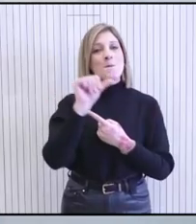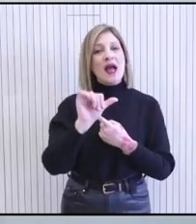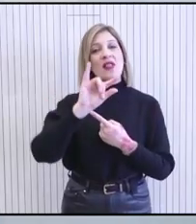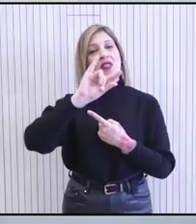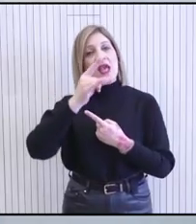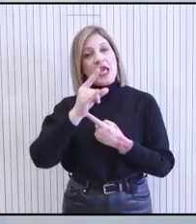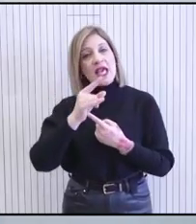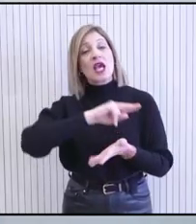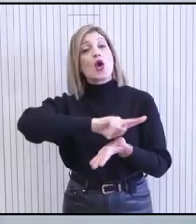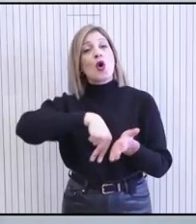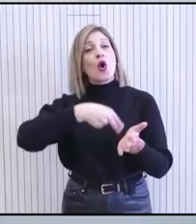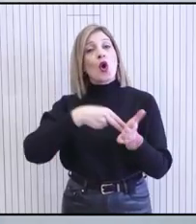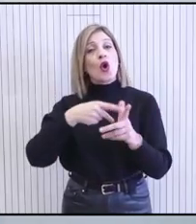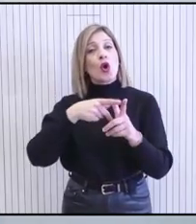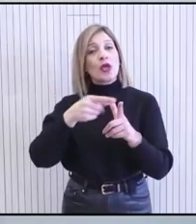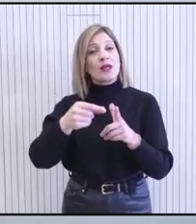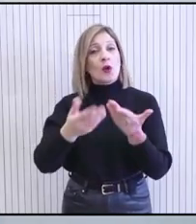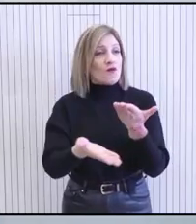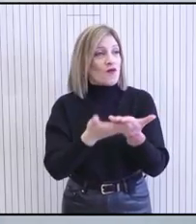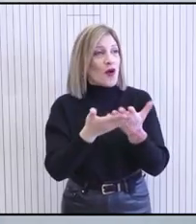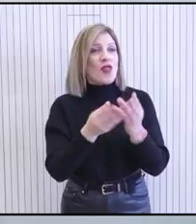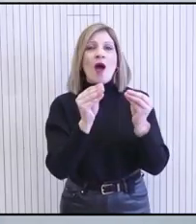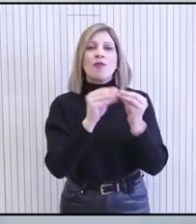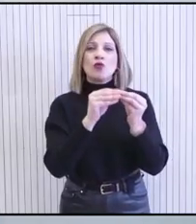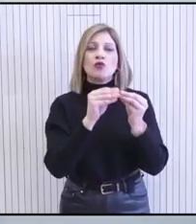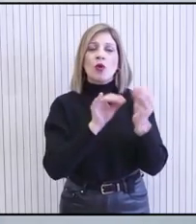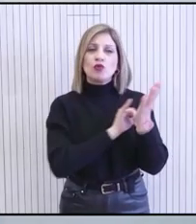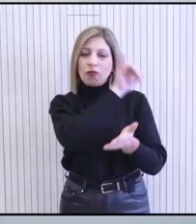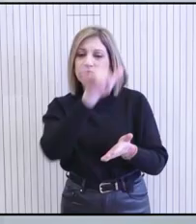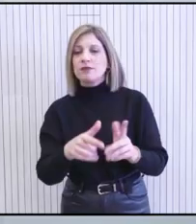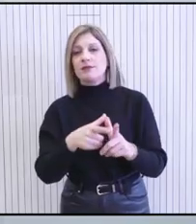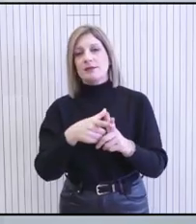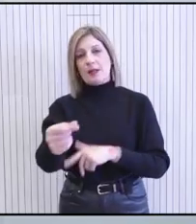αφορά μέσα από τον ρόλο που διαδραματίζουμε ως προς την εκκένωση πολιτών από την περιοχή.